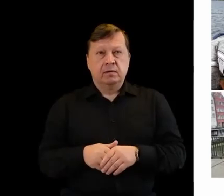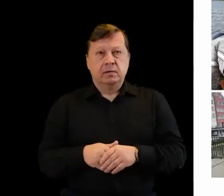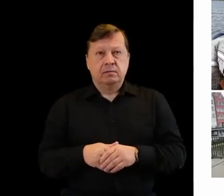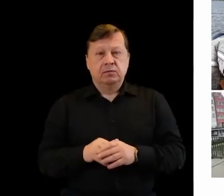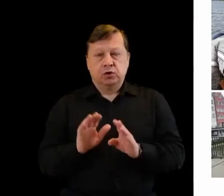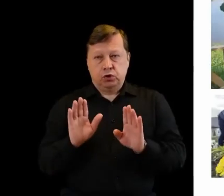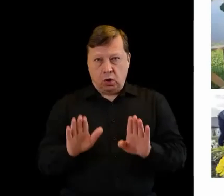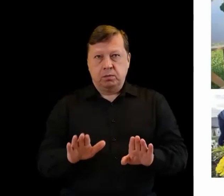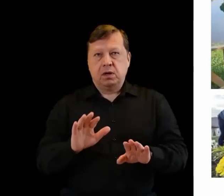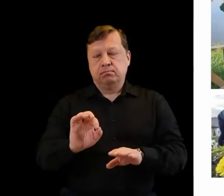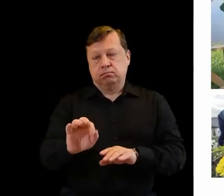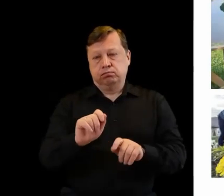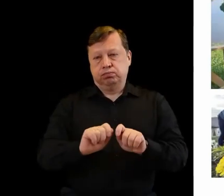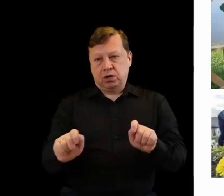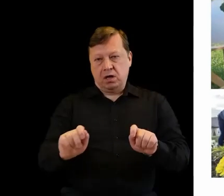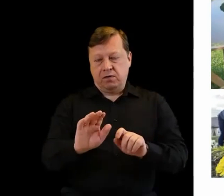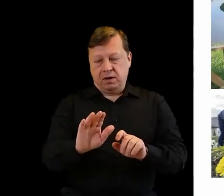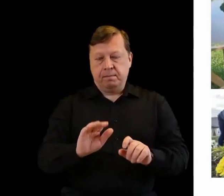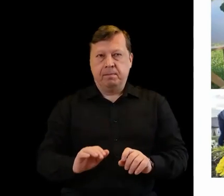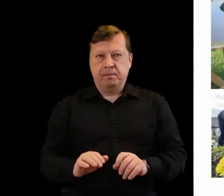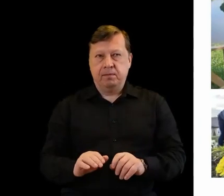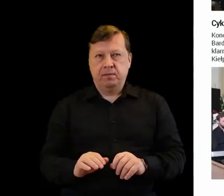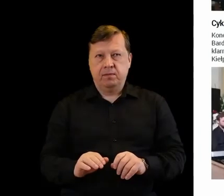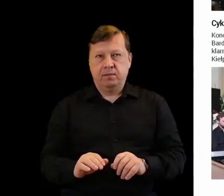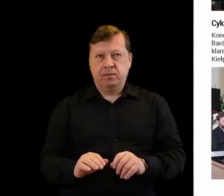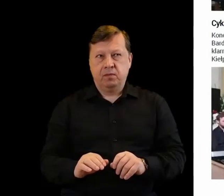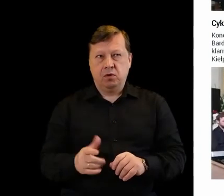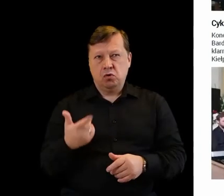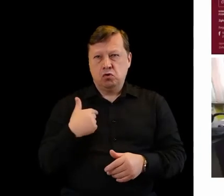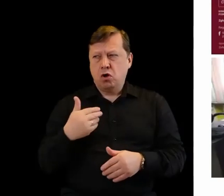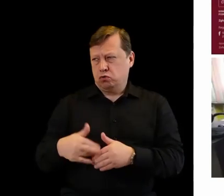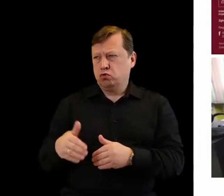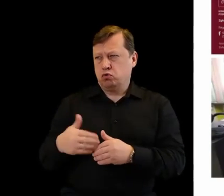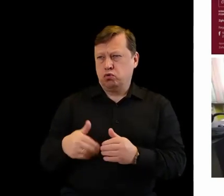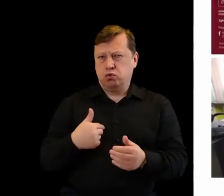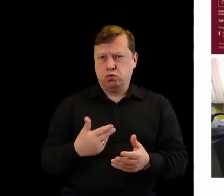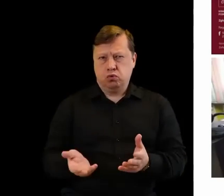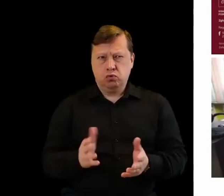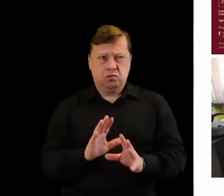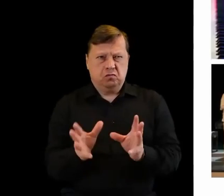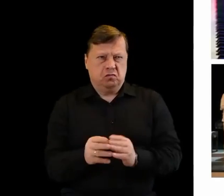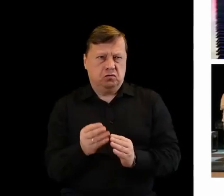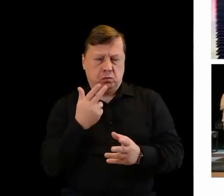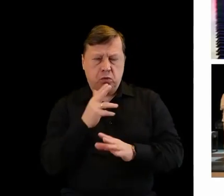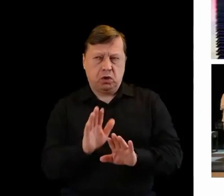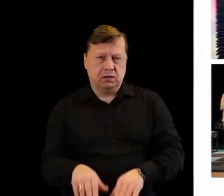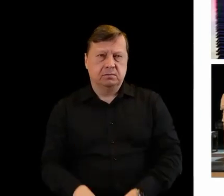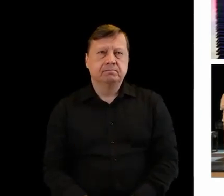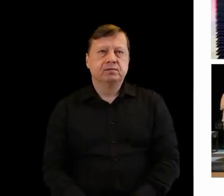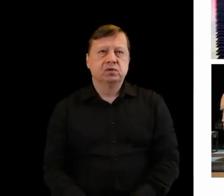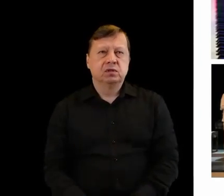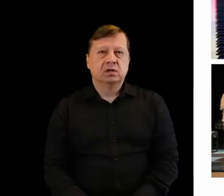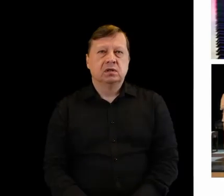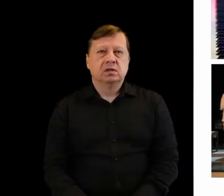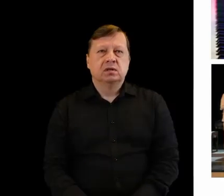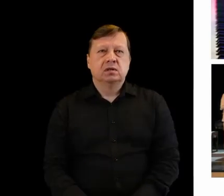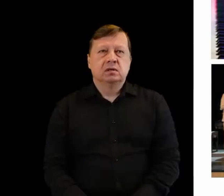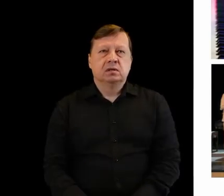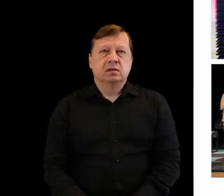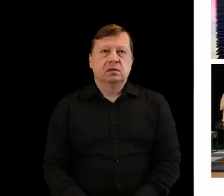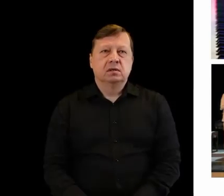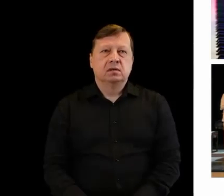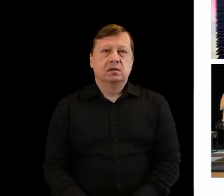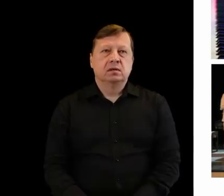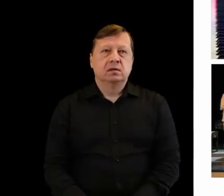Dobrze, to ja ci przerwę w tym momencie. Właściwie to jest koniec. To, co chciałam pokazać, to jest koniec. Bardzo dziękuję.